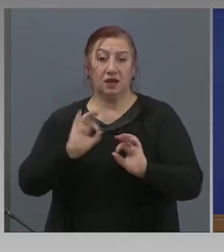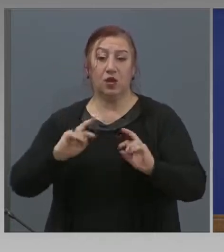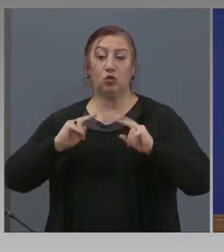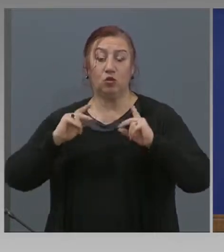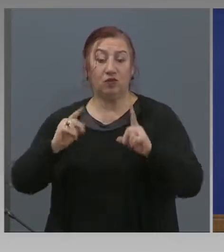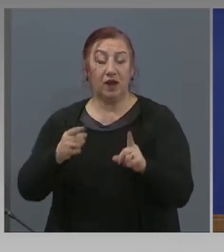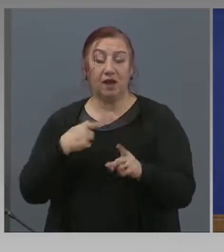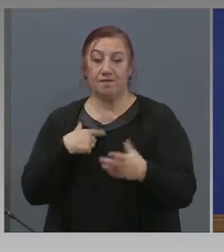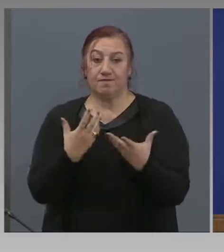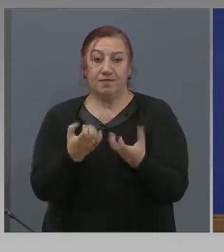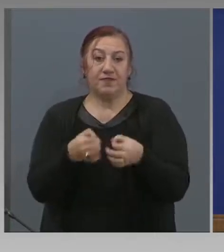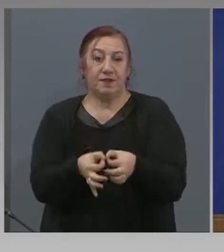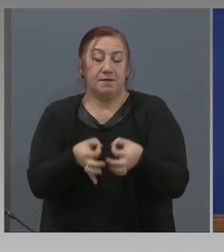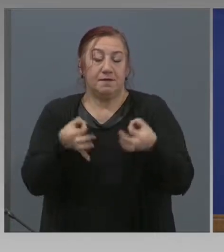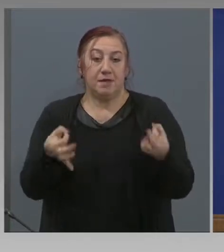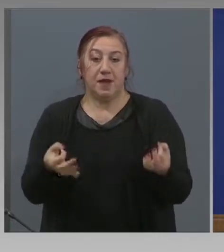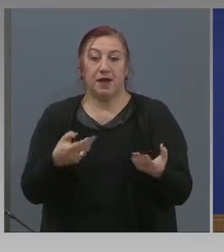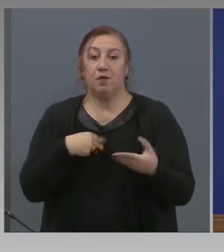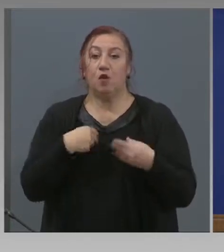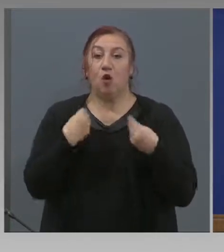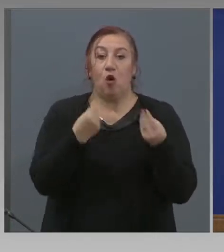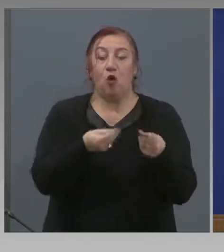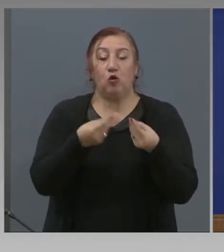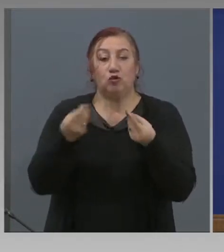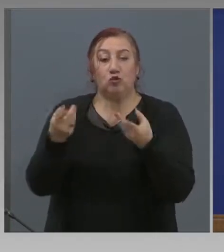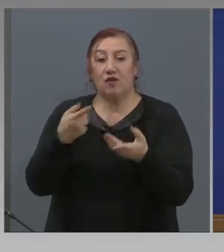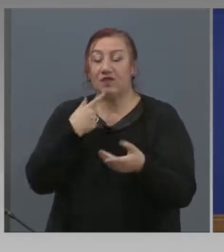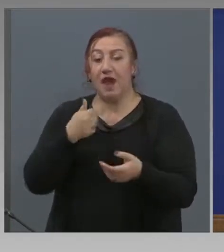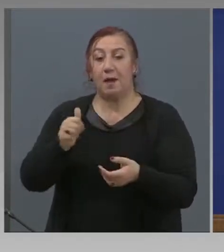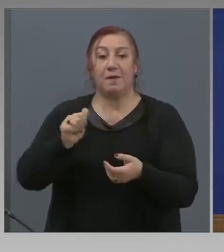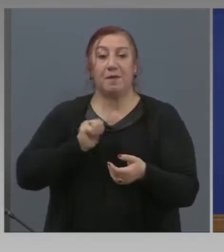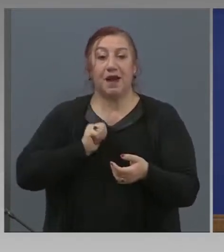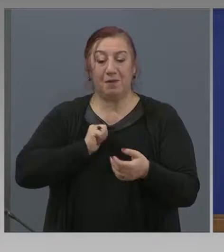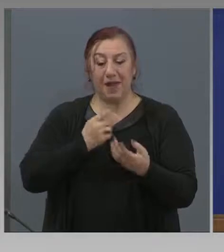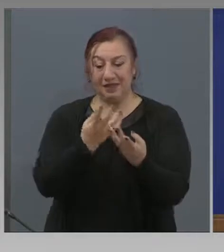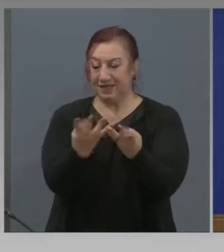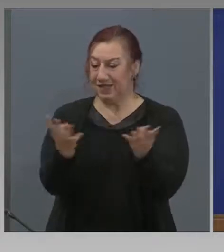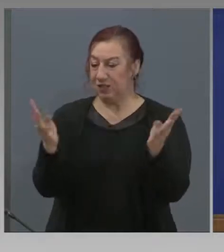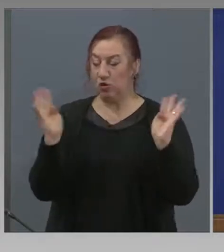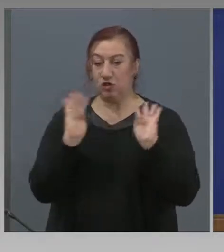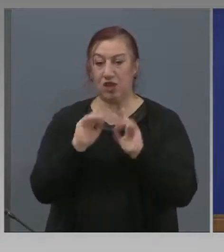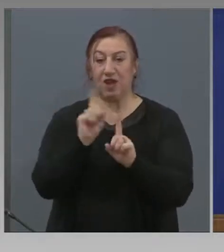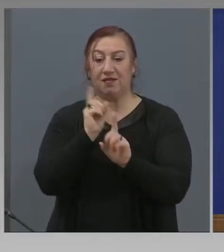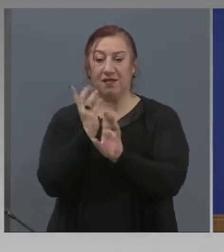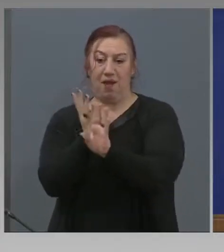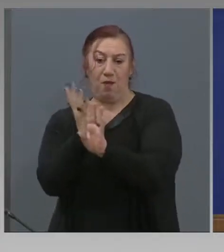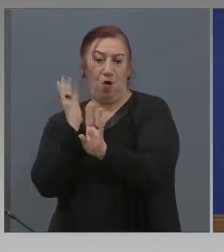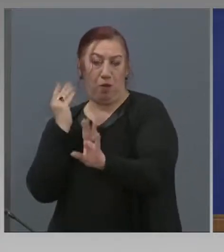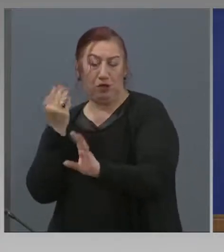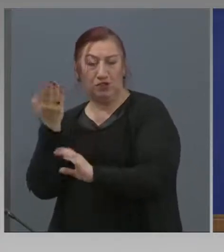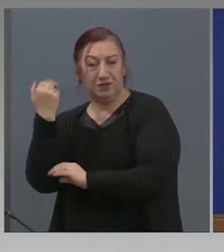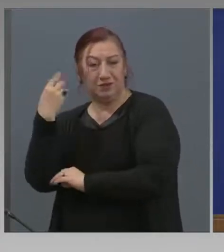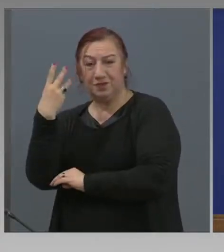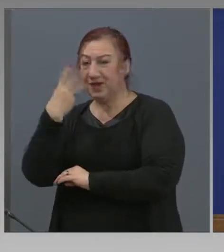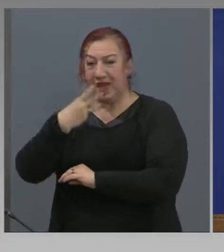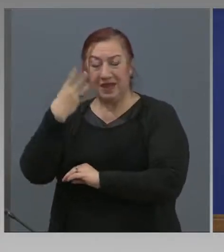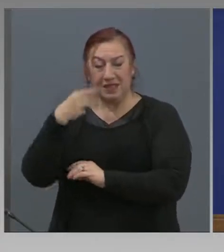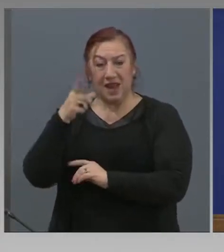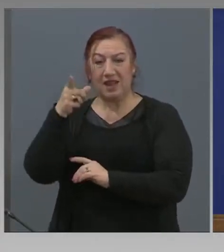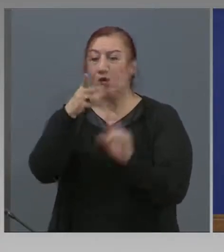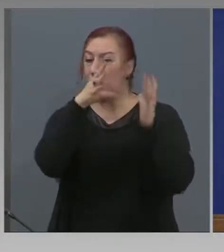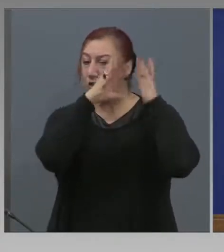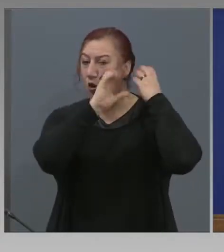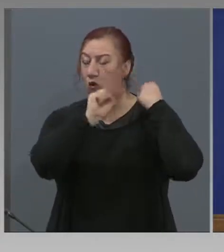предприели действия по осигуряване на предпазни съоружения отвън, така че да няма струпване в стрията тогава, когато конската служба